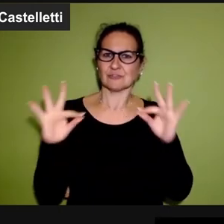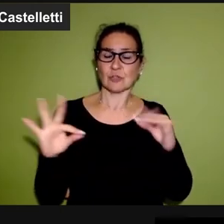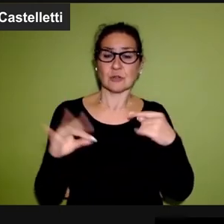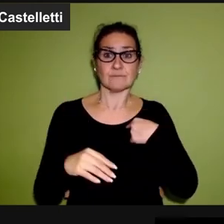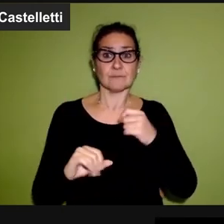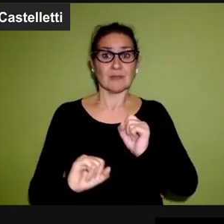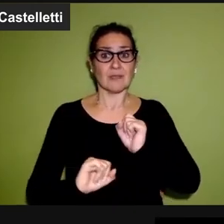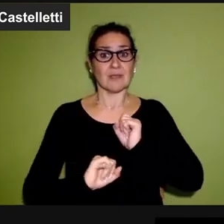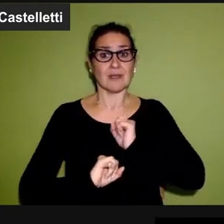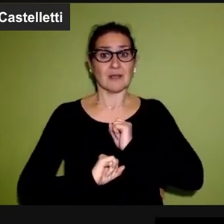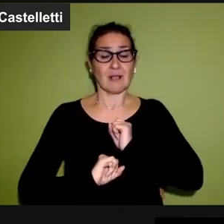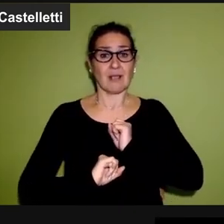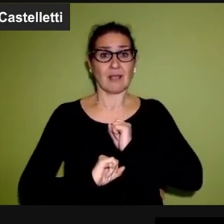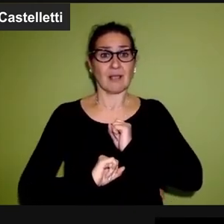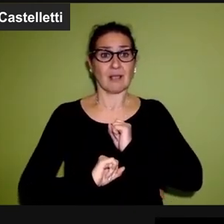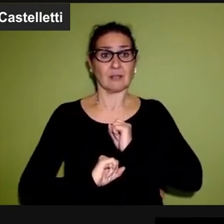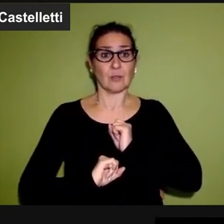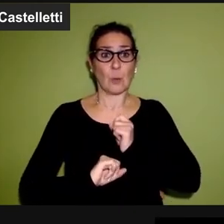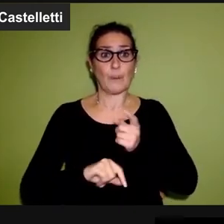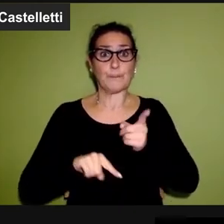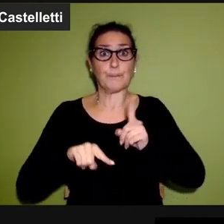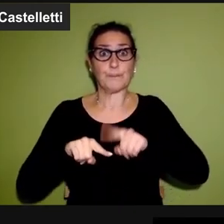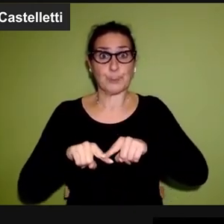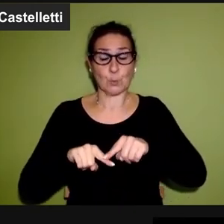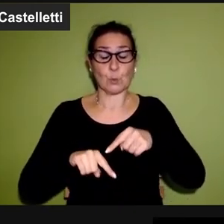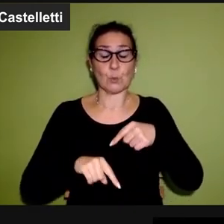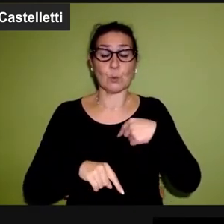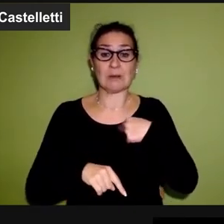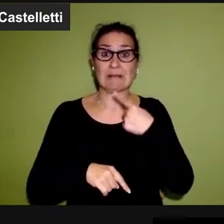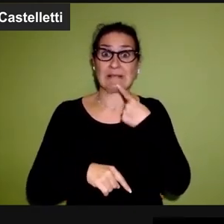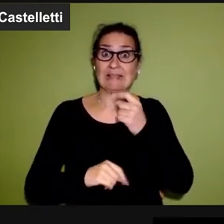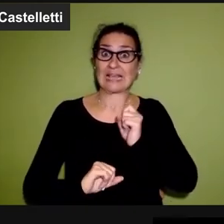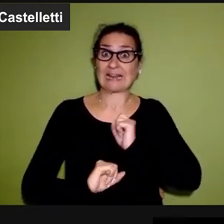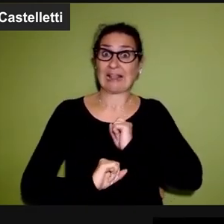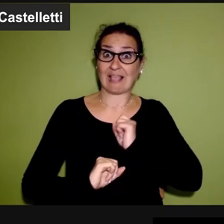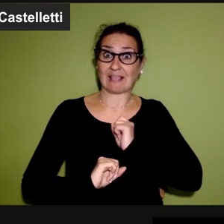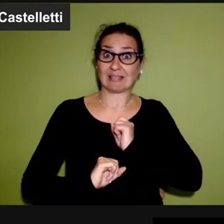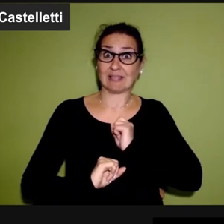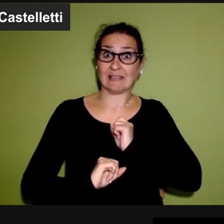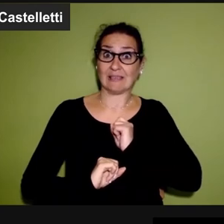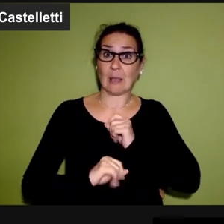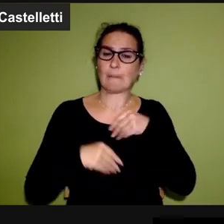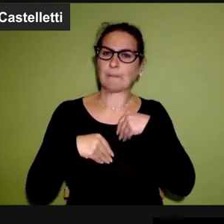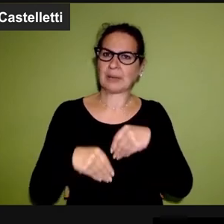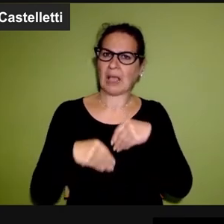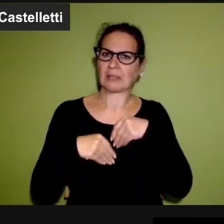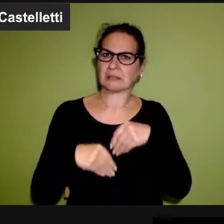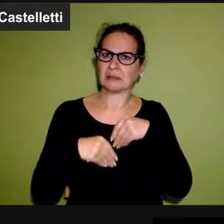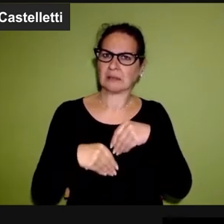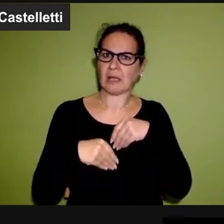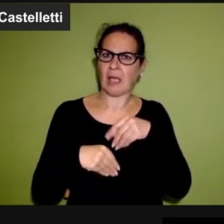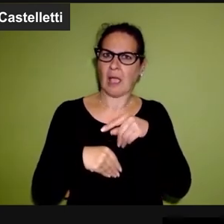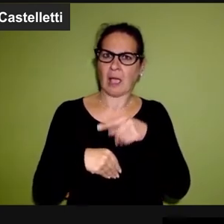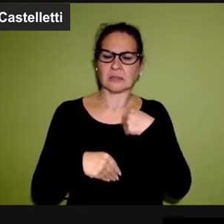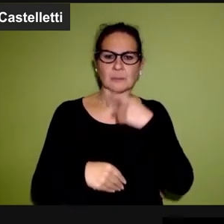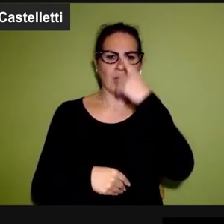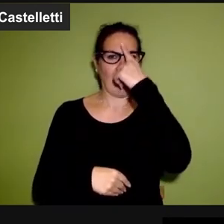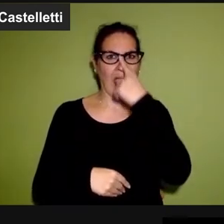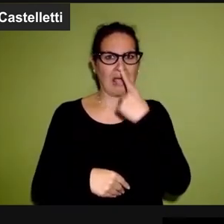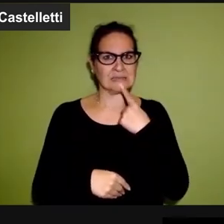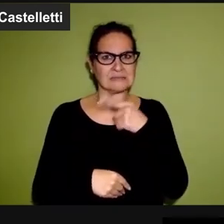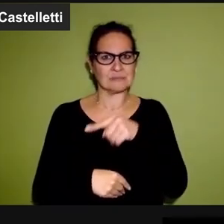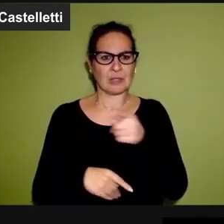E io credo poi che siano tantissimi i credenti, i credenti praticanti che su questo,